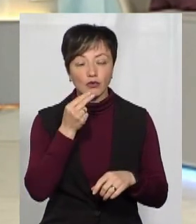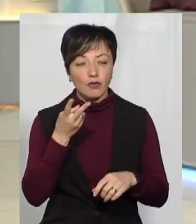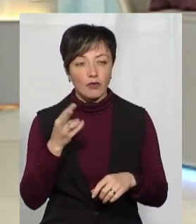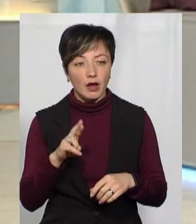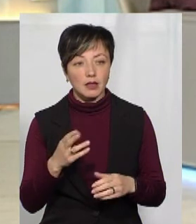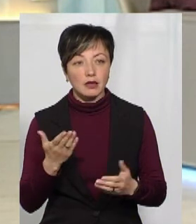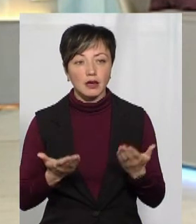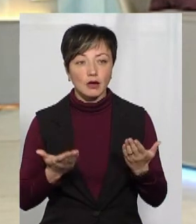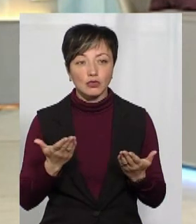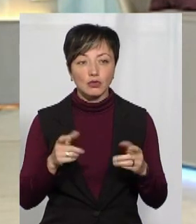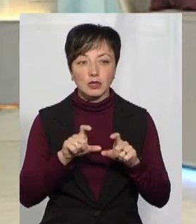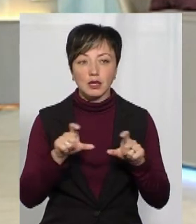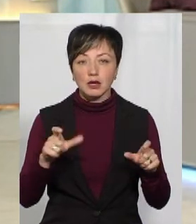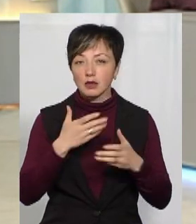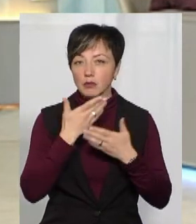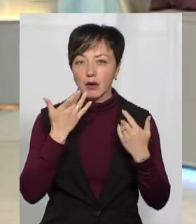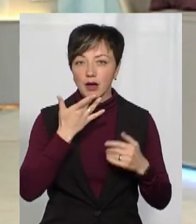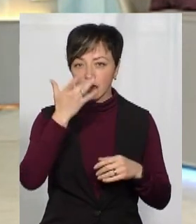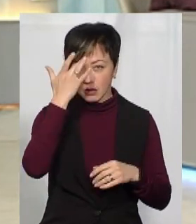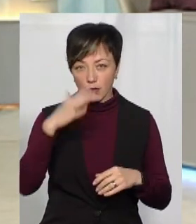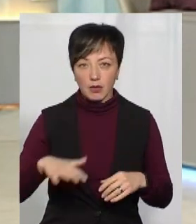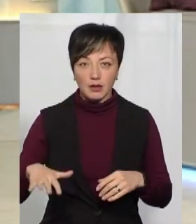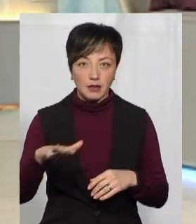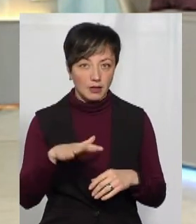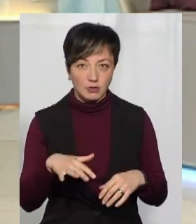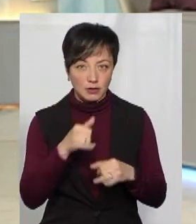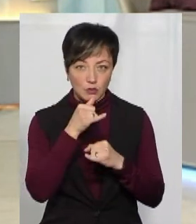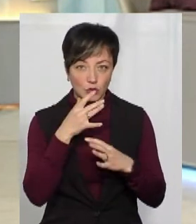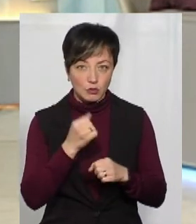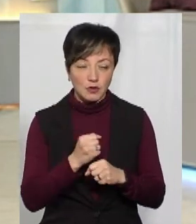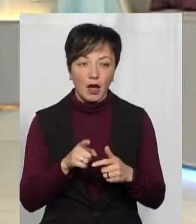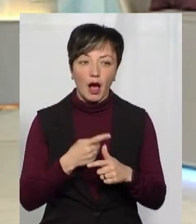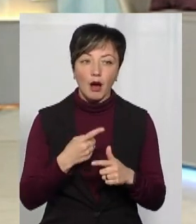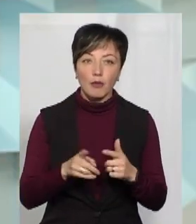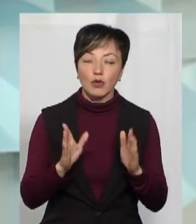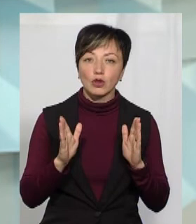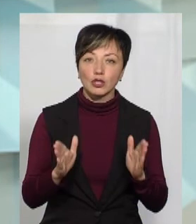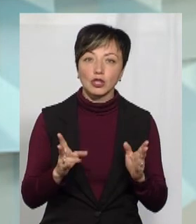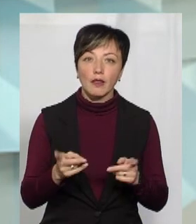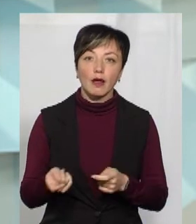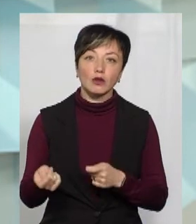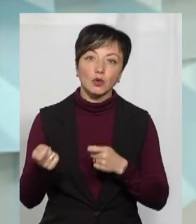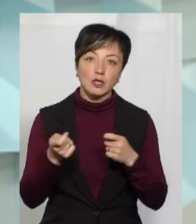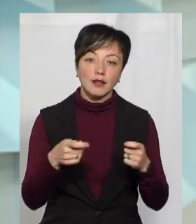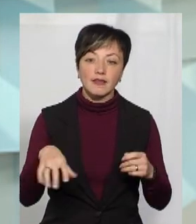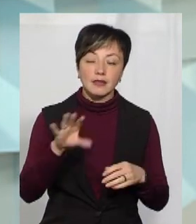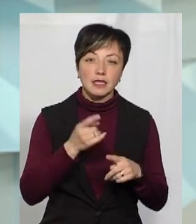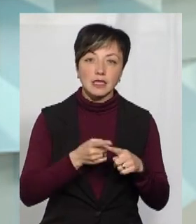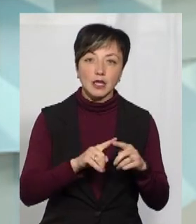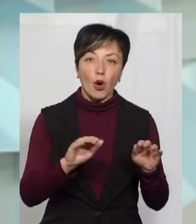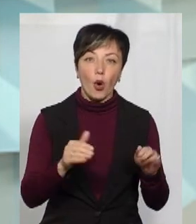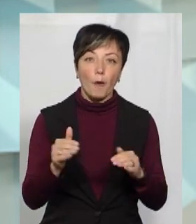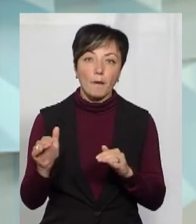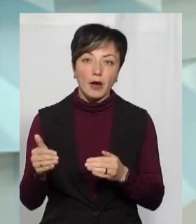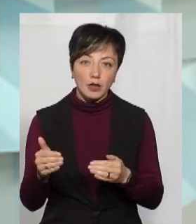якщо цей заклад не має літнього майданчика. Тобто, такий заклад не зможе працювати або працювати лише на доставку. Тобто, всі ці обмеження,